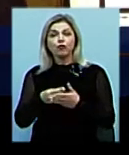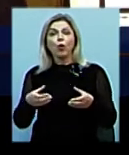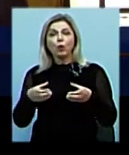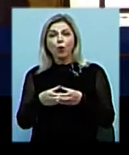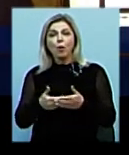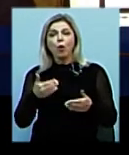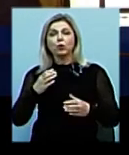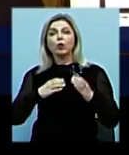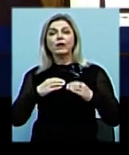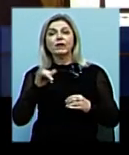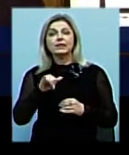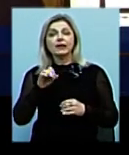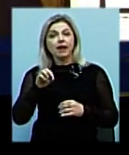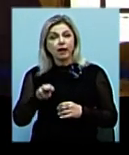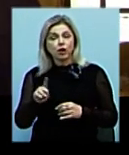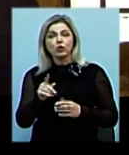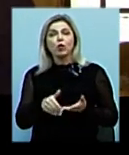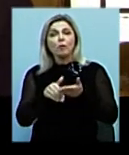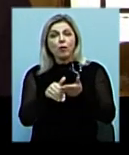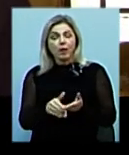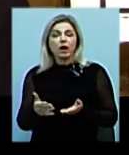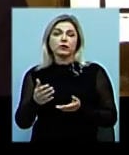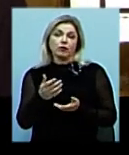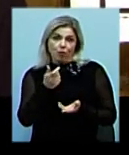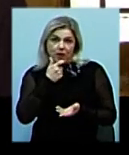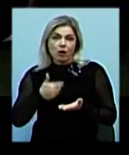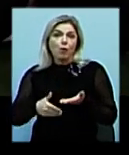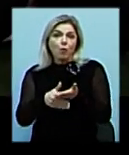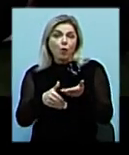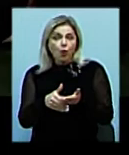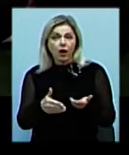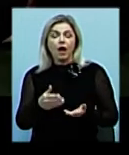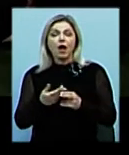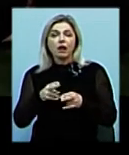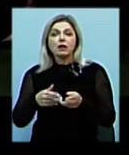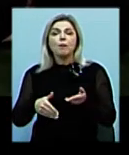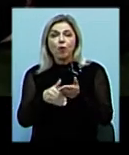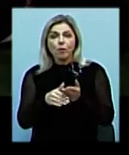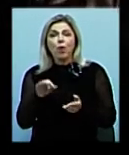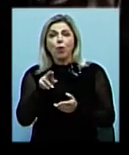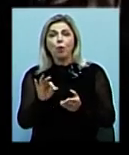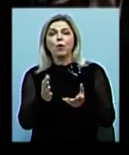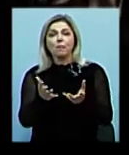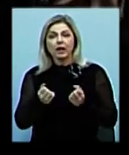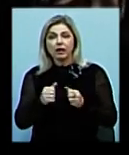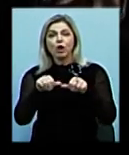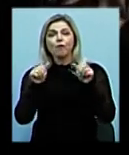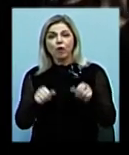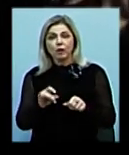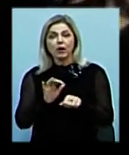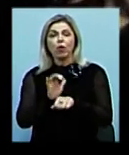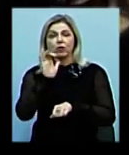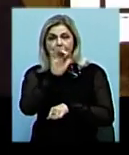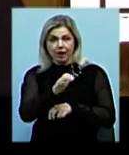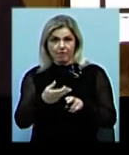від університету, для того, щоб допомогти у зборі гуманітарної допомоги. Допомога полягає у прийнятті, оформленій і відправленій